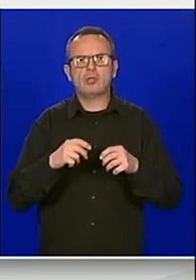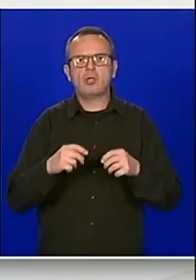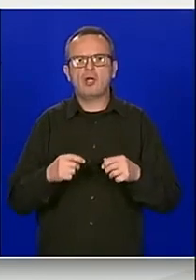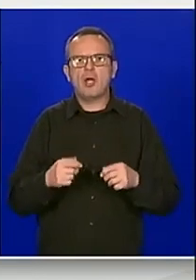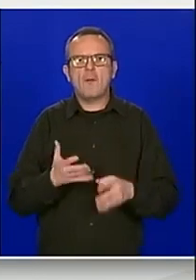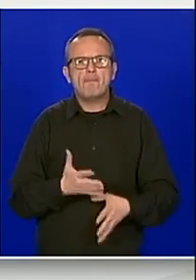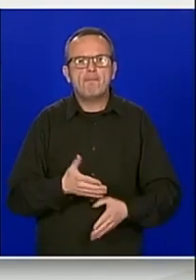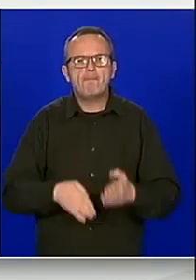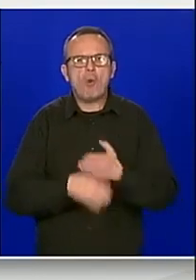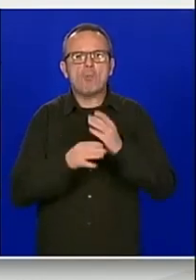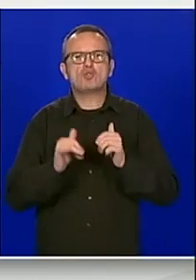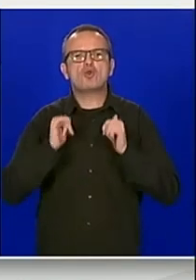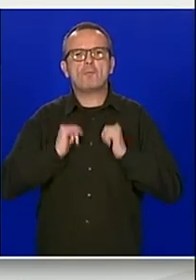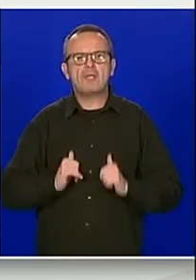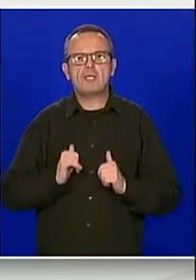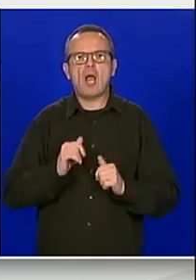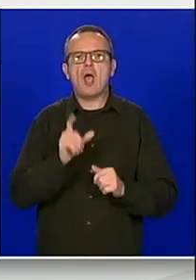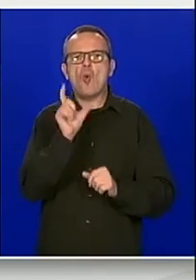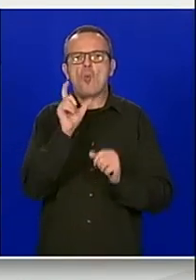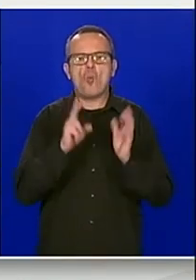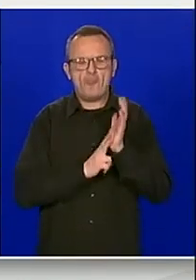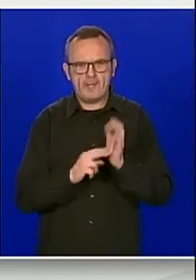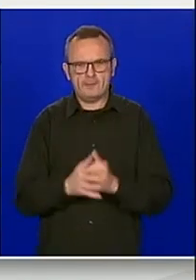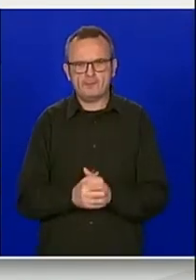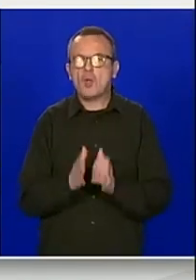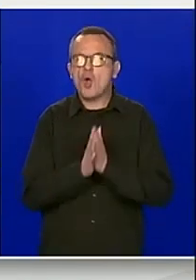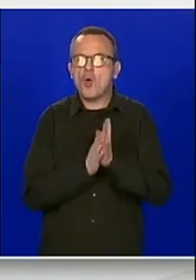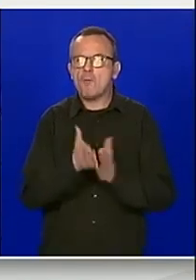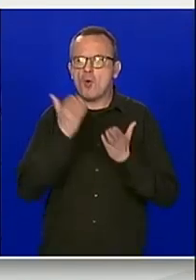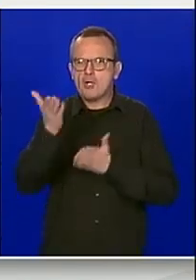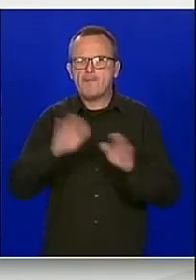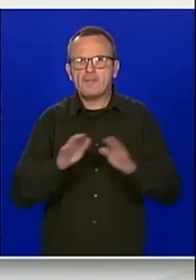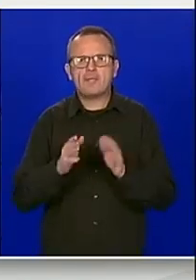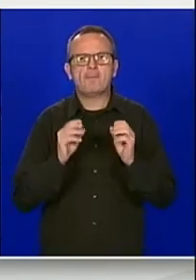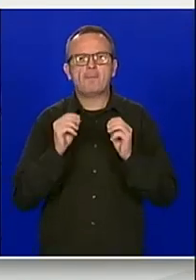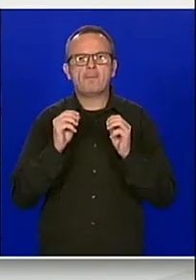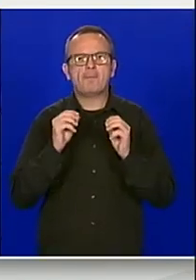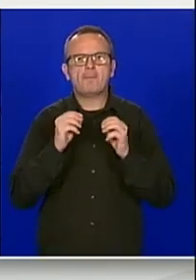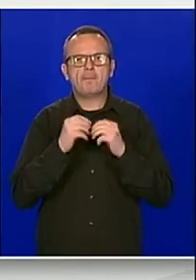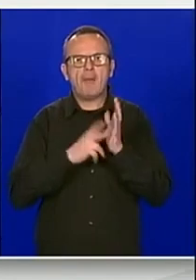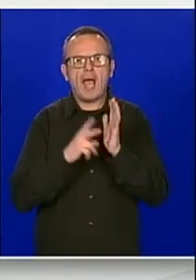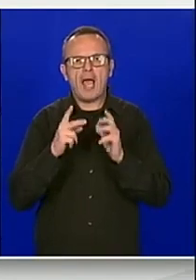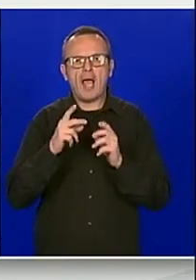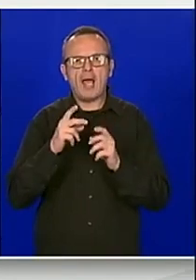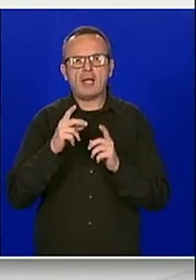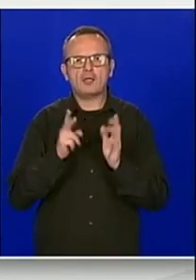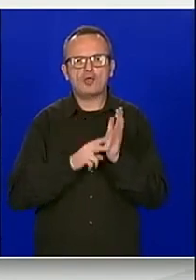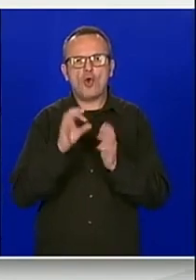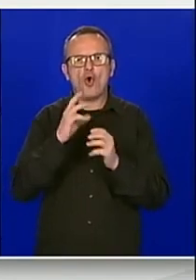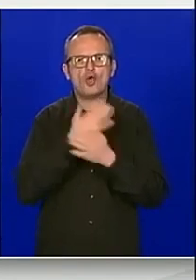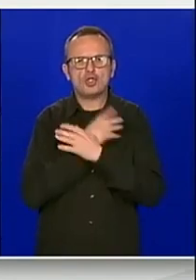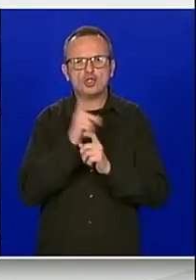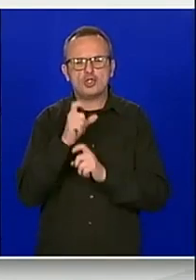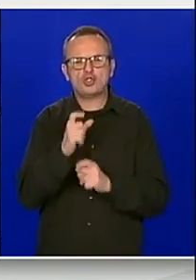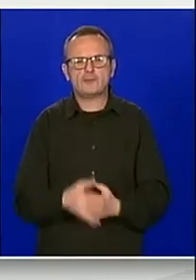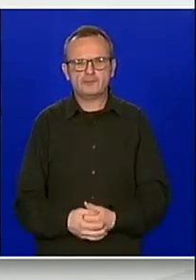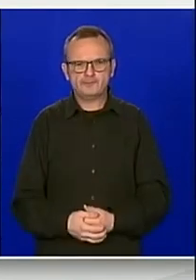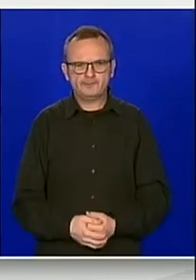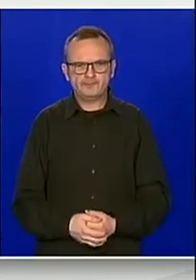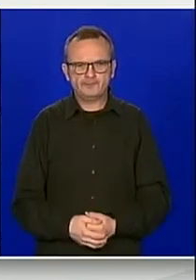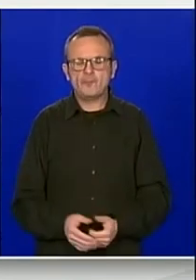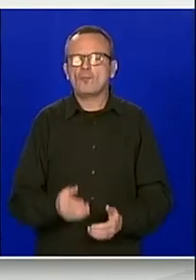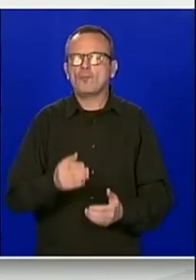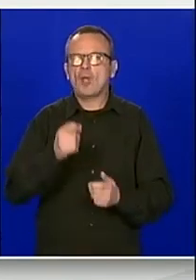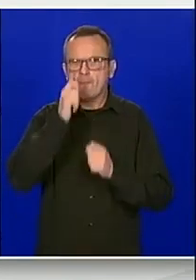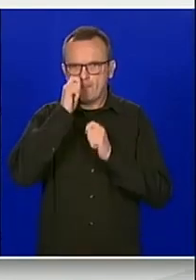Ujedinjenih naroda. Molim ministra Banožića da nas izvijesti. Izvolite. Važeni gospodine predsjedniče, podpredsjednici,